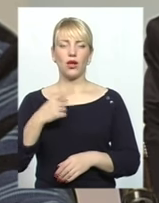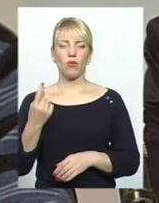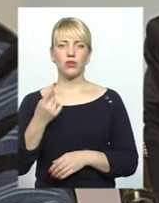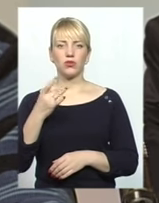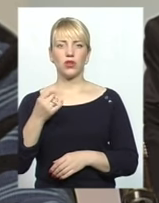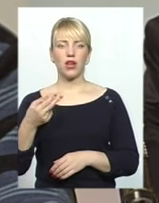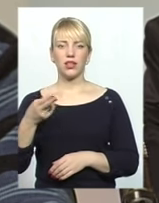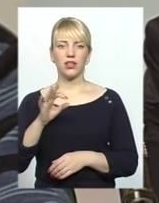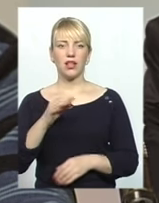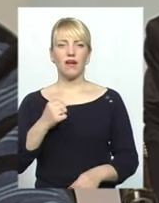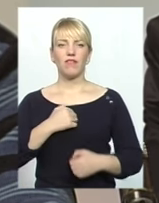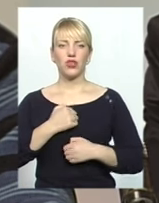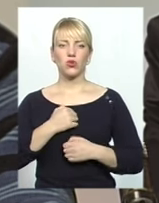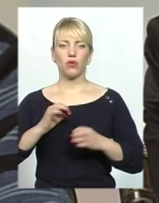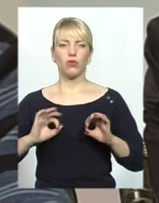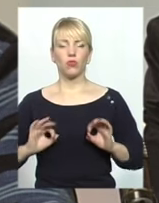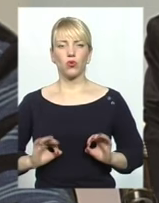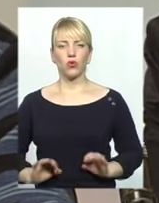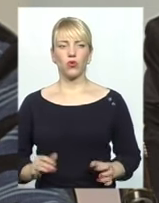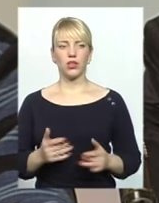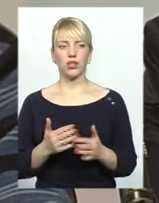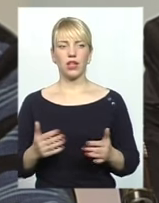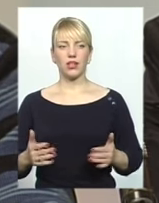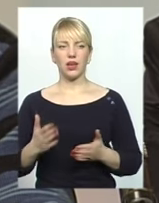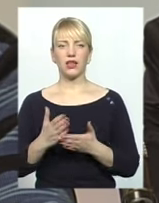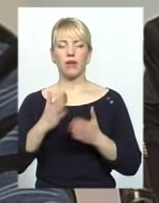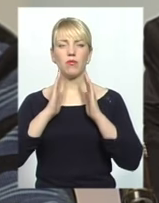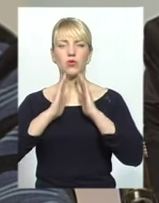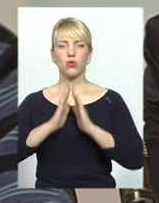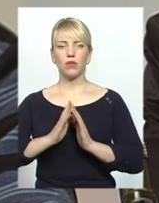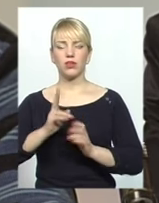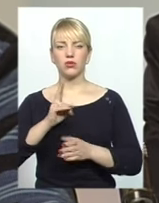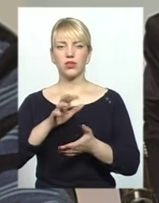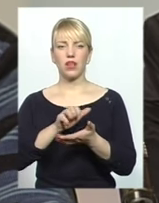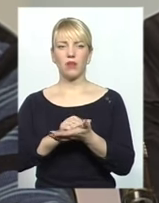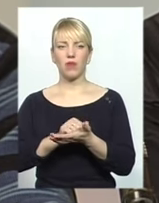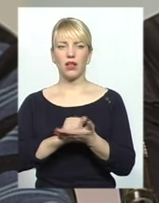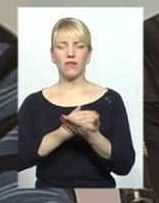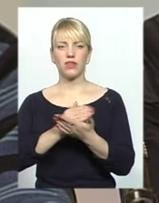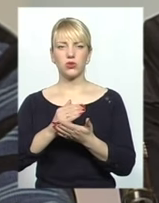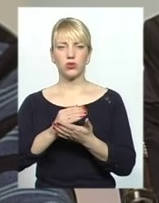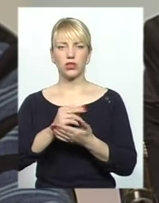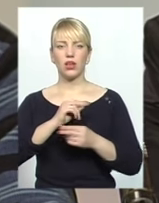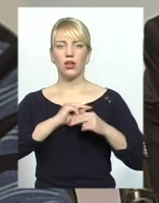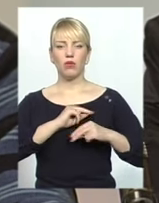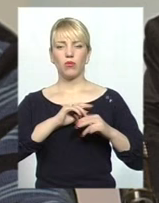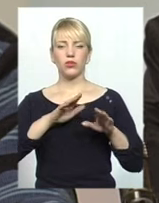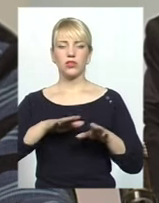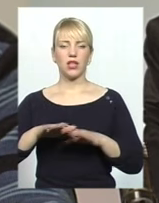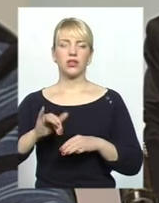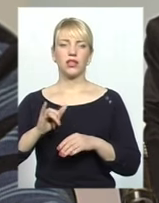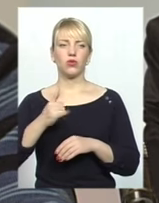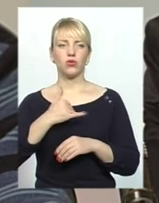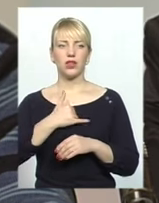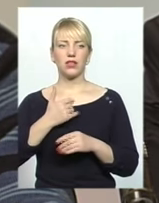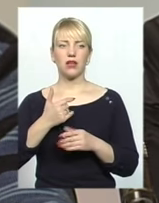військові прокурори і так далі. Тобто дуже багато мусульман, які займали високі посади. І ми